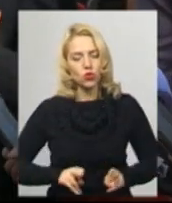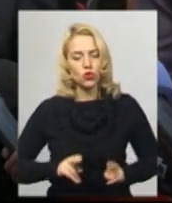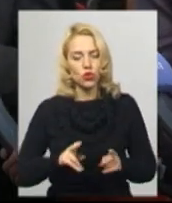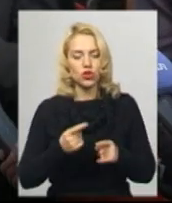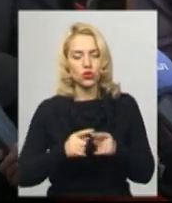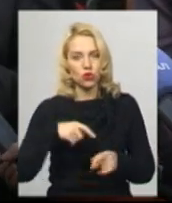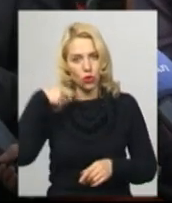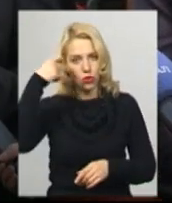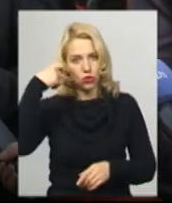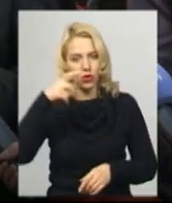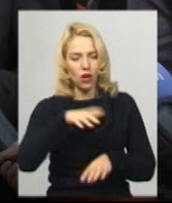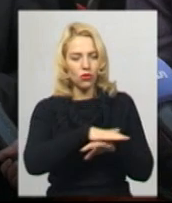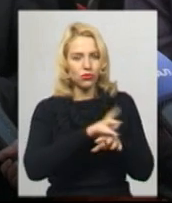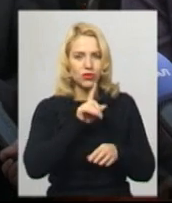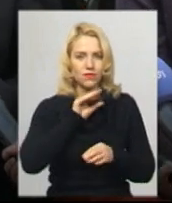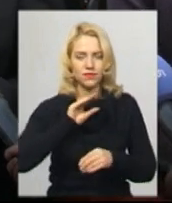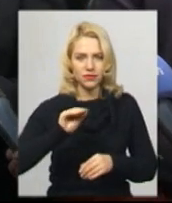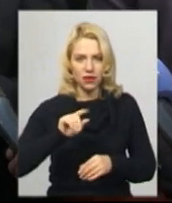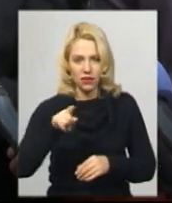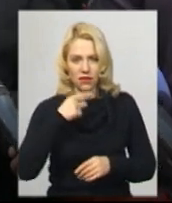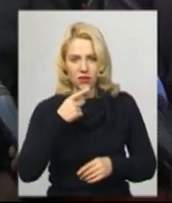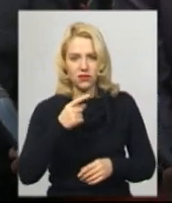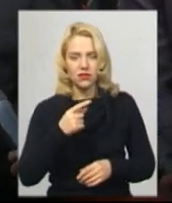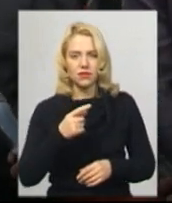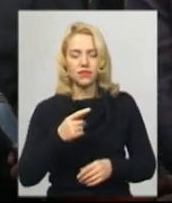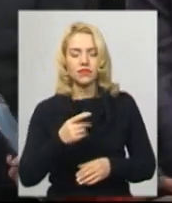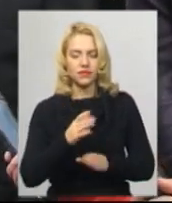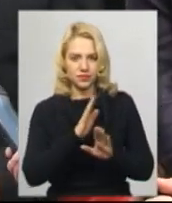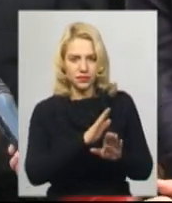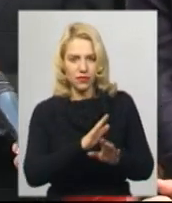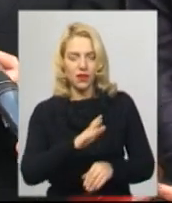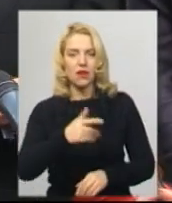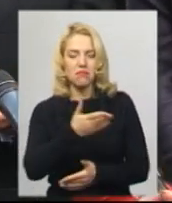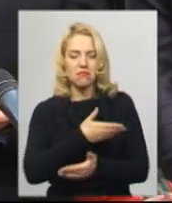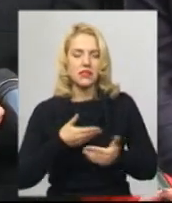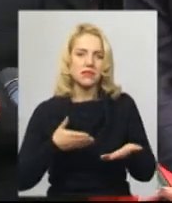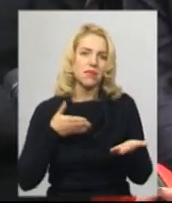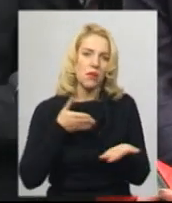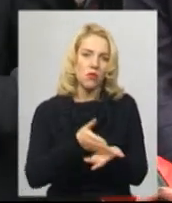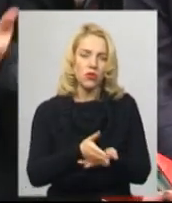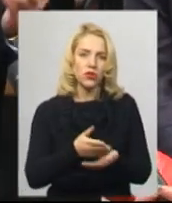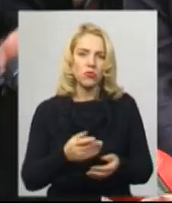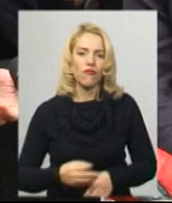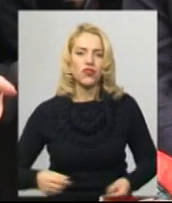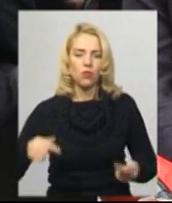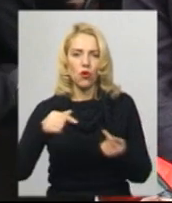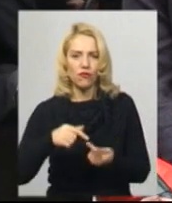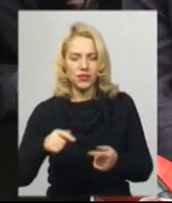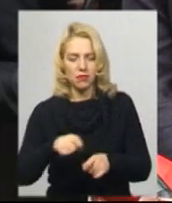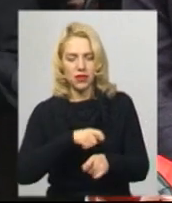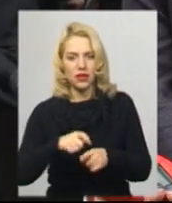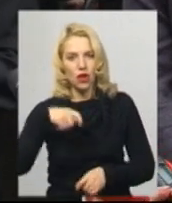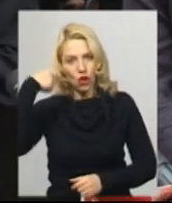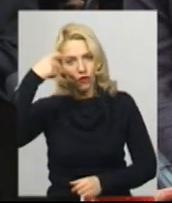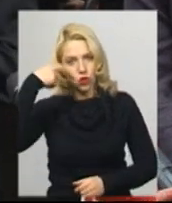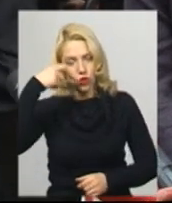спрямуємо відповідні матеріали в Турецьку Республіку